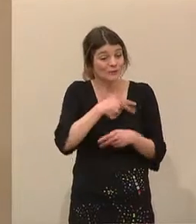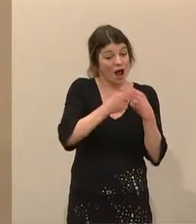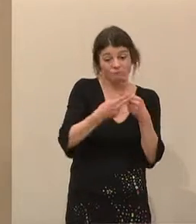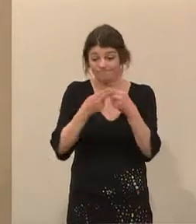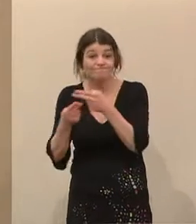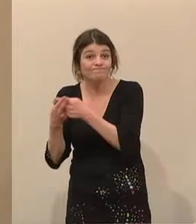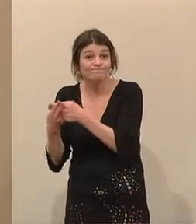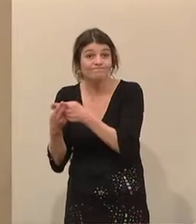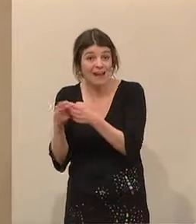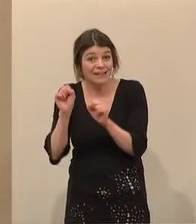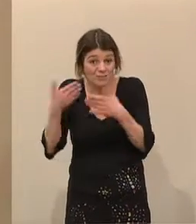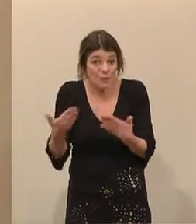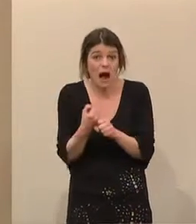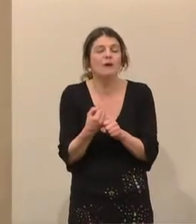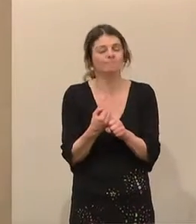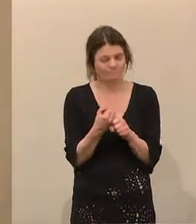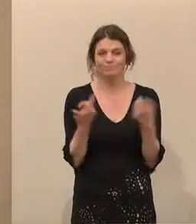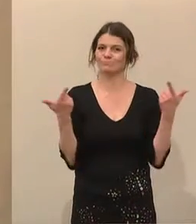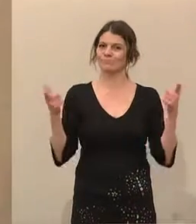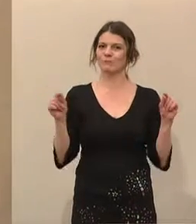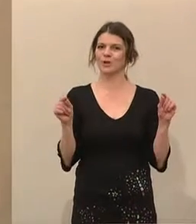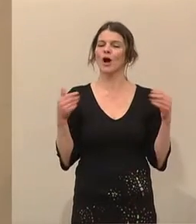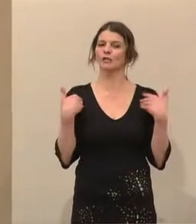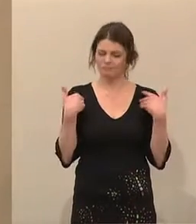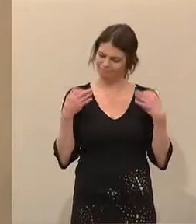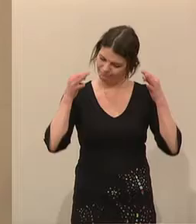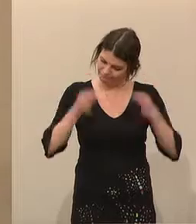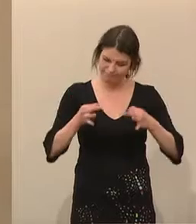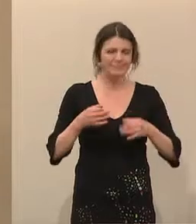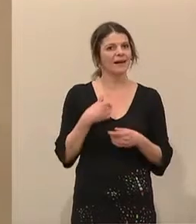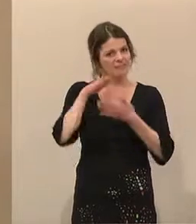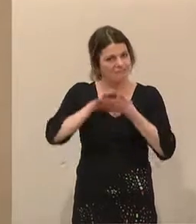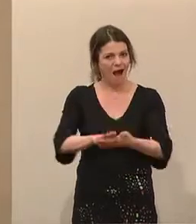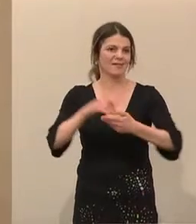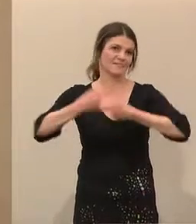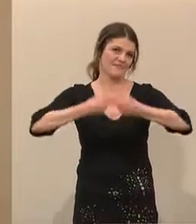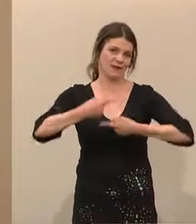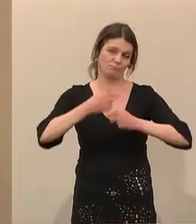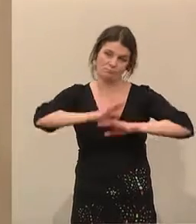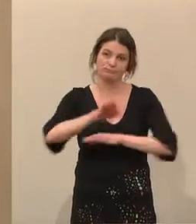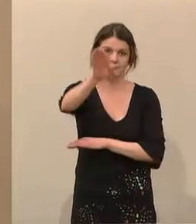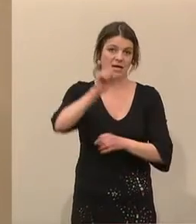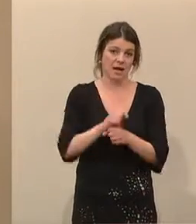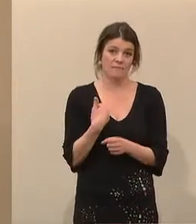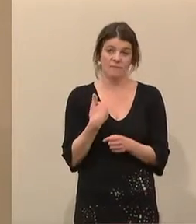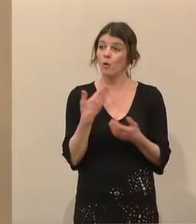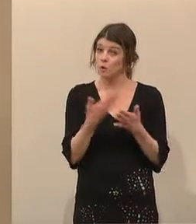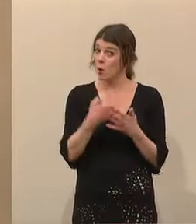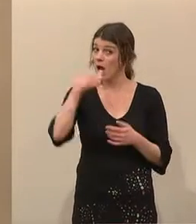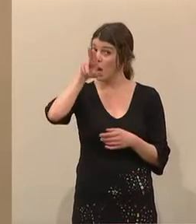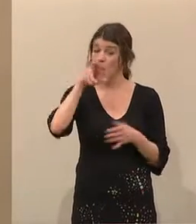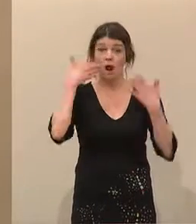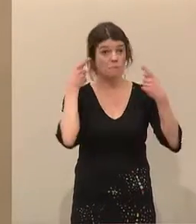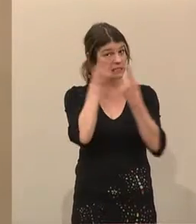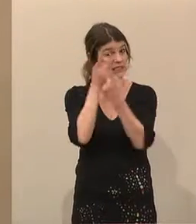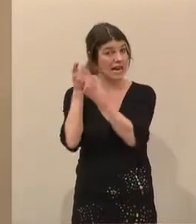letztendlich machen können, dann haben wir einen Ansatz für eine nachhaltige Entwicklung. Und nur so können wir die EU-Klimaziele,